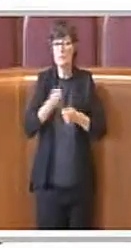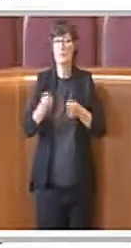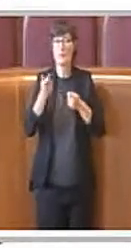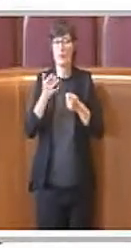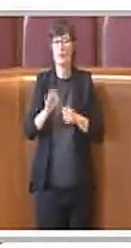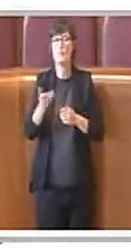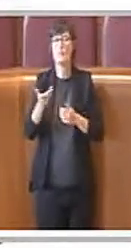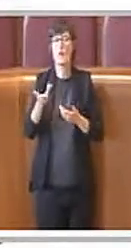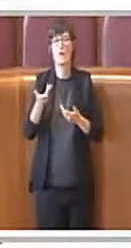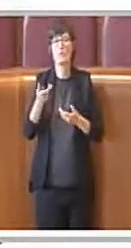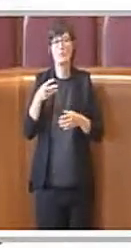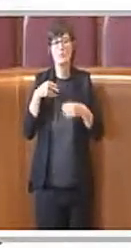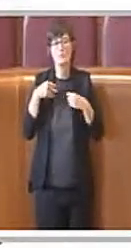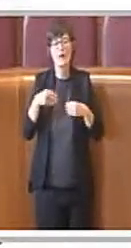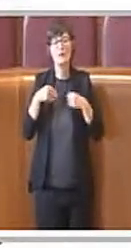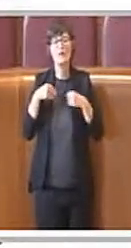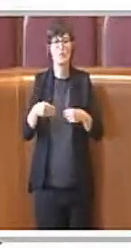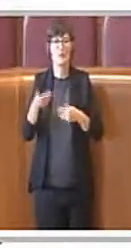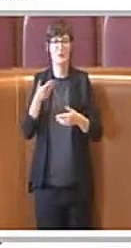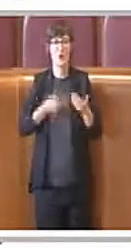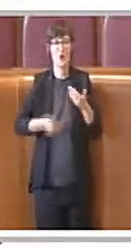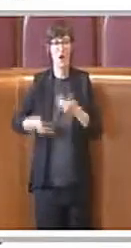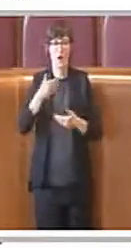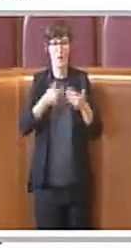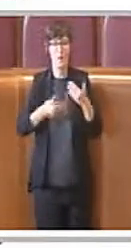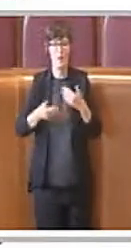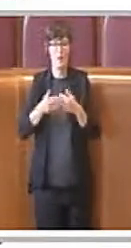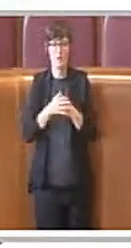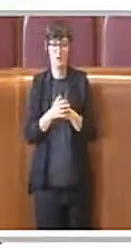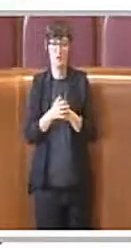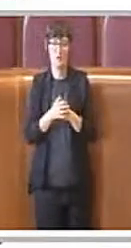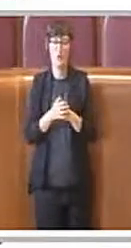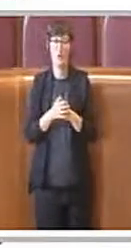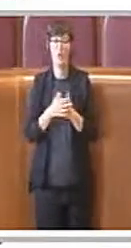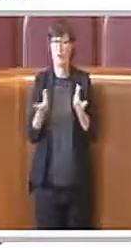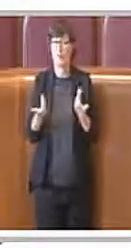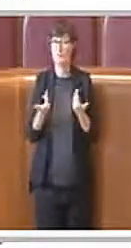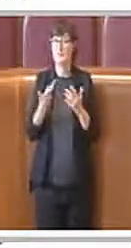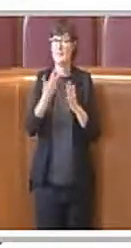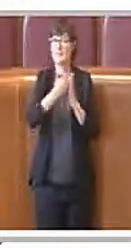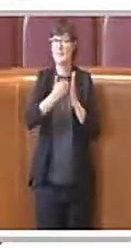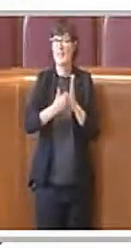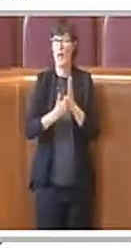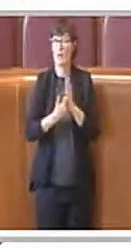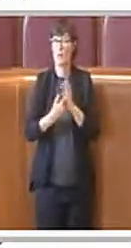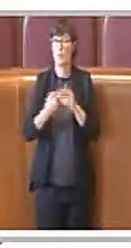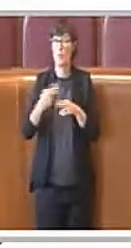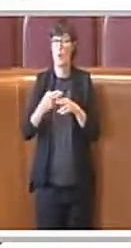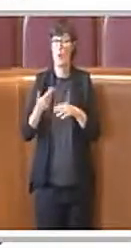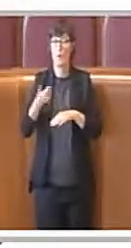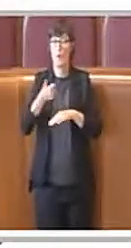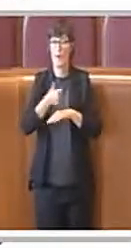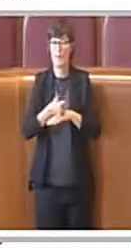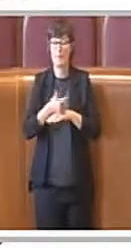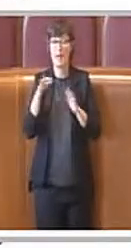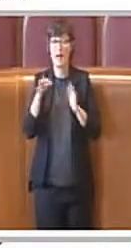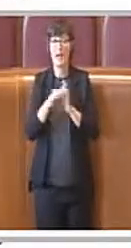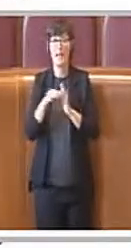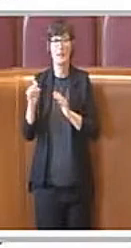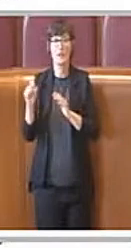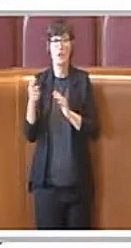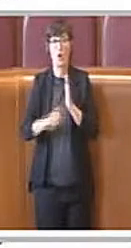collaborazione delle loro rappresentanze nell'ottica del bene comune. Ricordo che lo Statuto di Roma Capitale, all'articolo 12